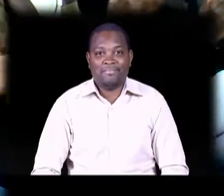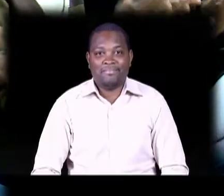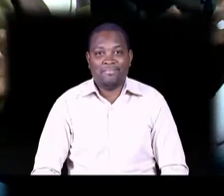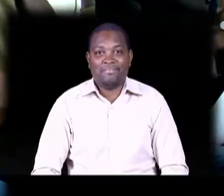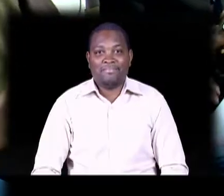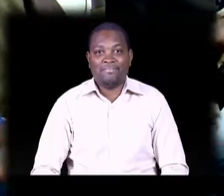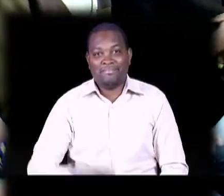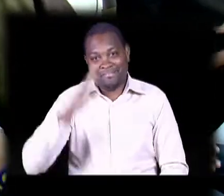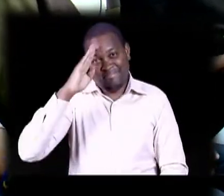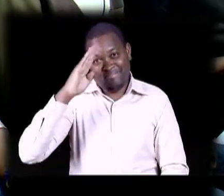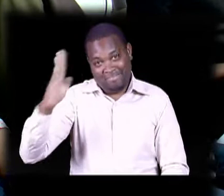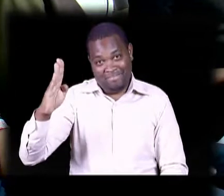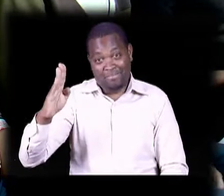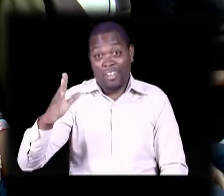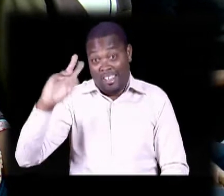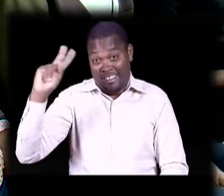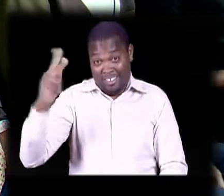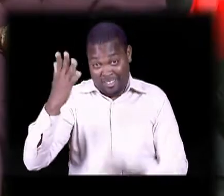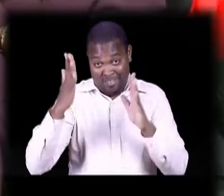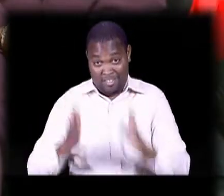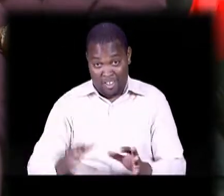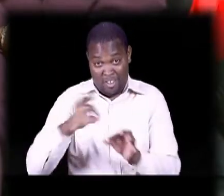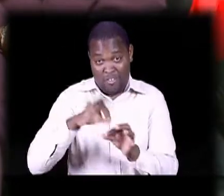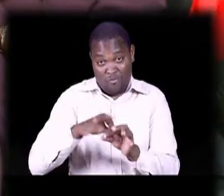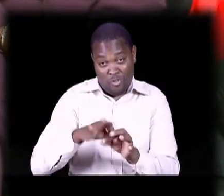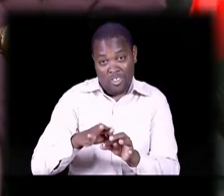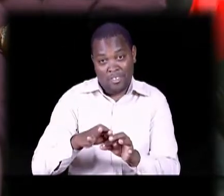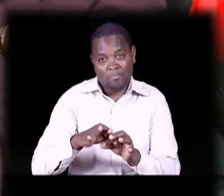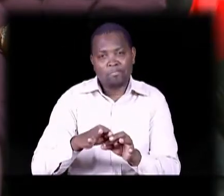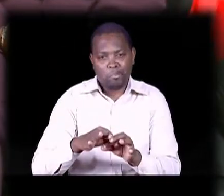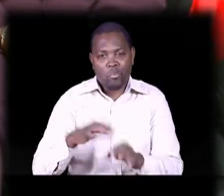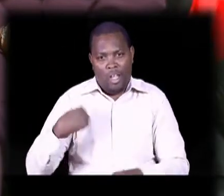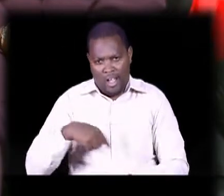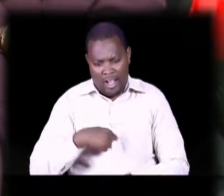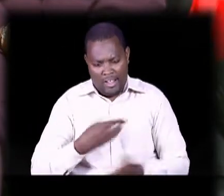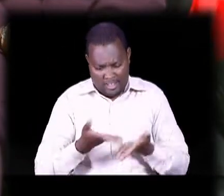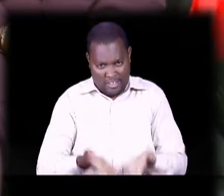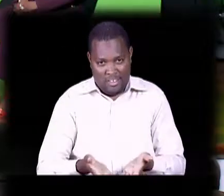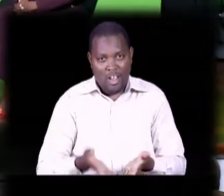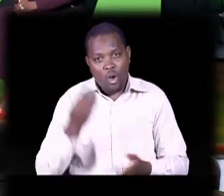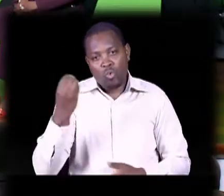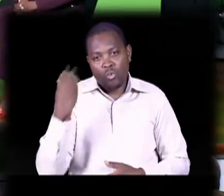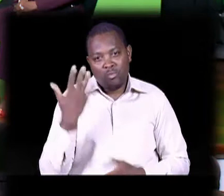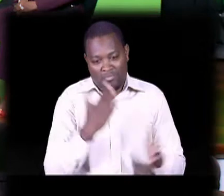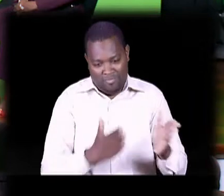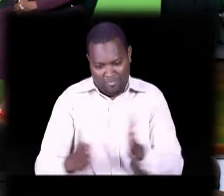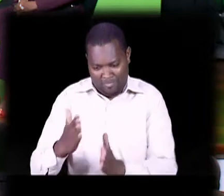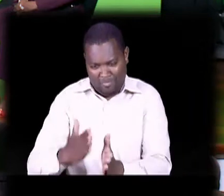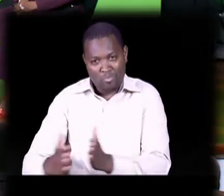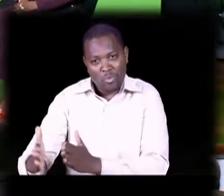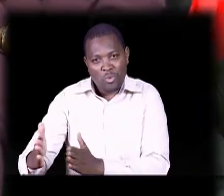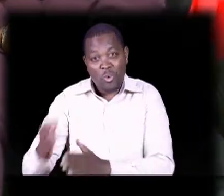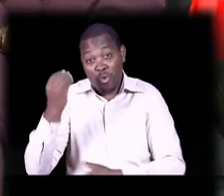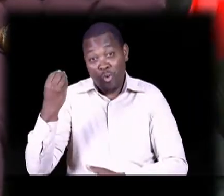Vipi wa Kenya wapigakura wenzangu So leo, tumekujapa kujua vio process Ile umuhimu wa atare